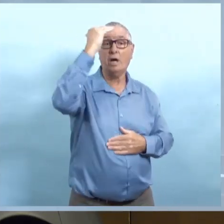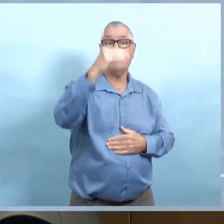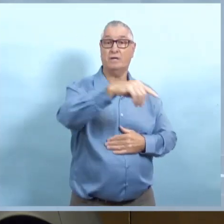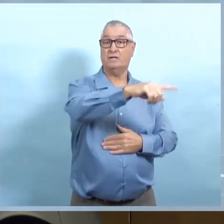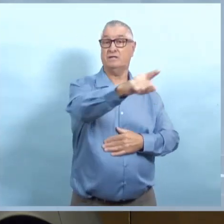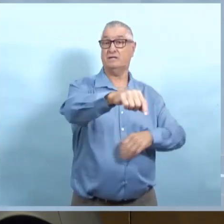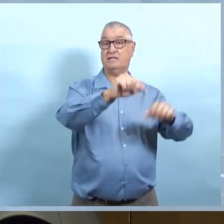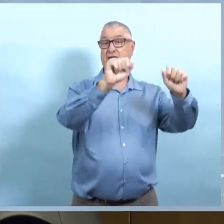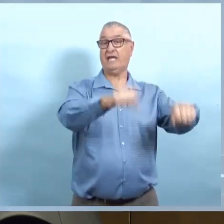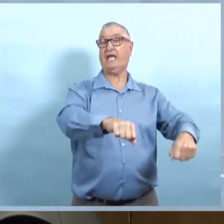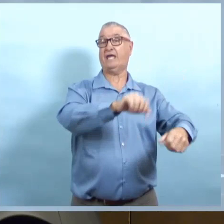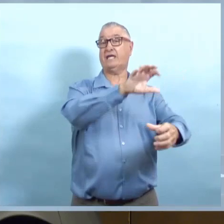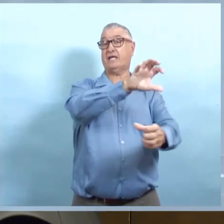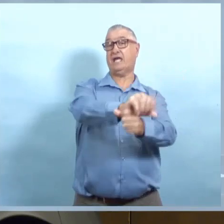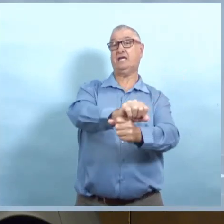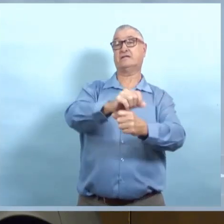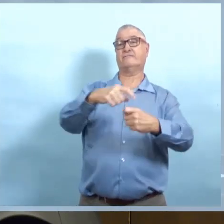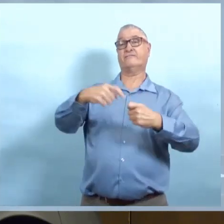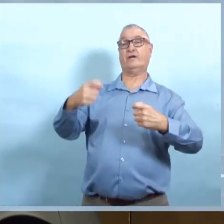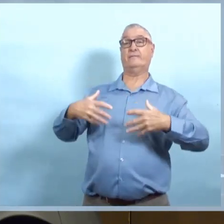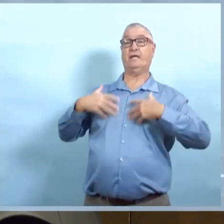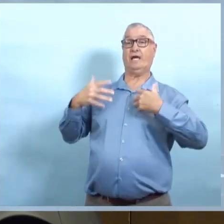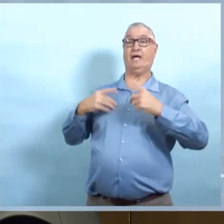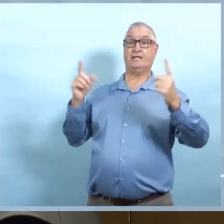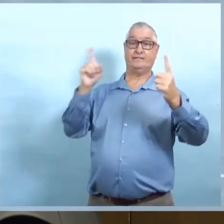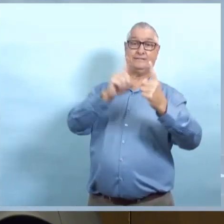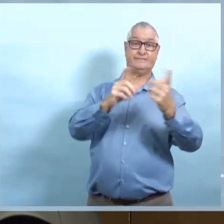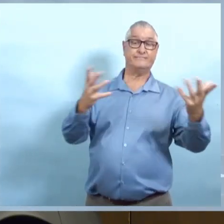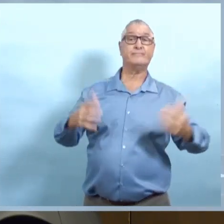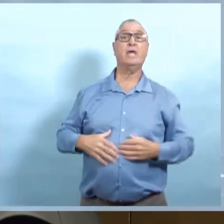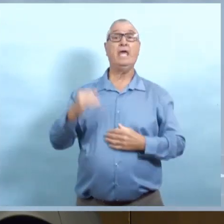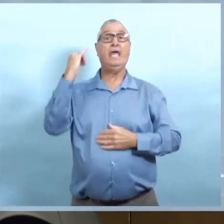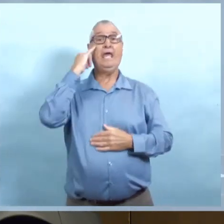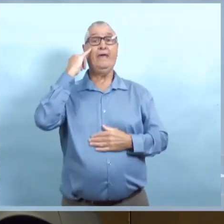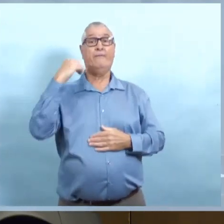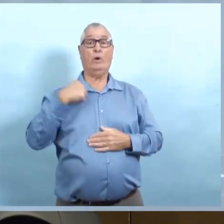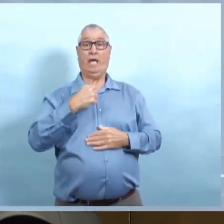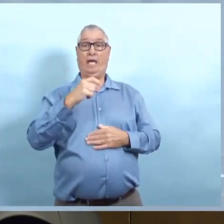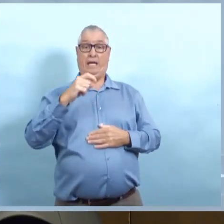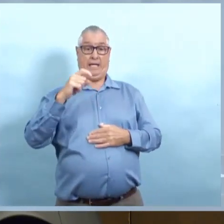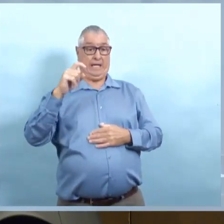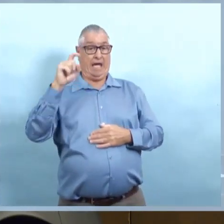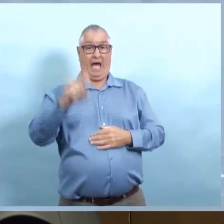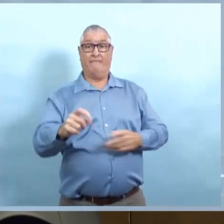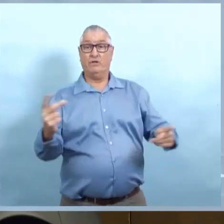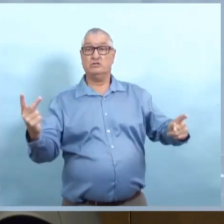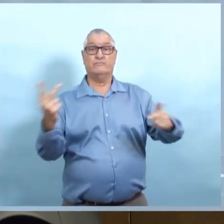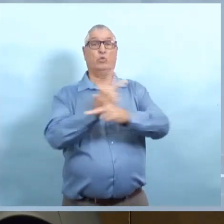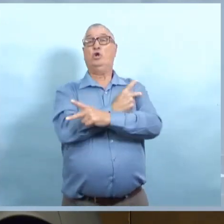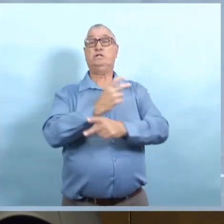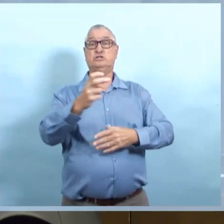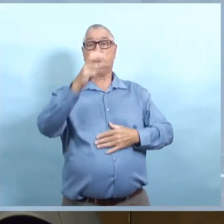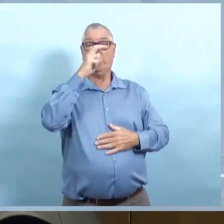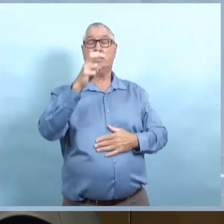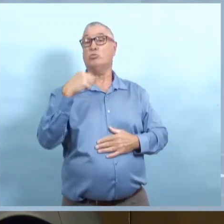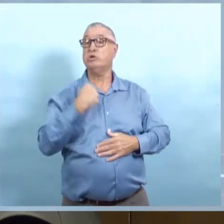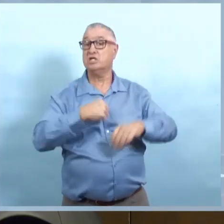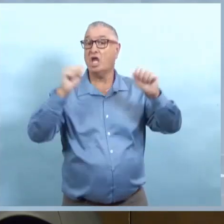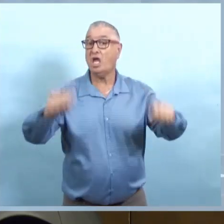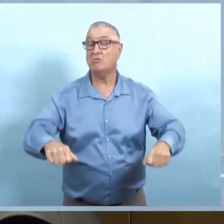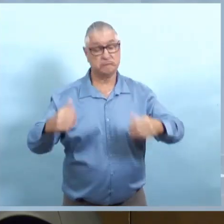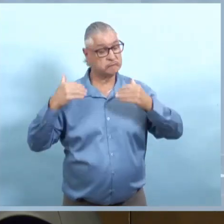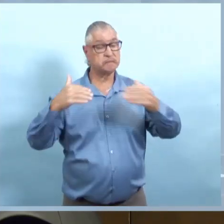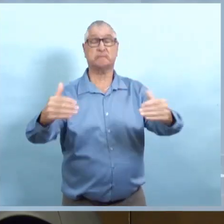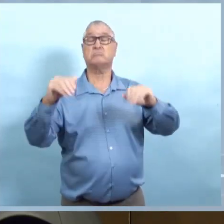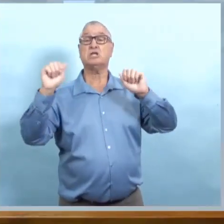ils peuvent importer le virus chez eux, ils peuvent l'apporter dans leur milieu de travail, ils peuvent le transmettre à des populations plus âgées y